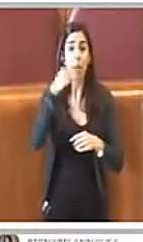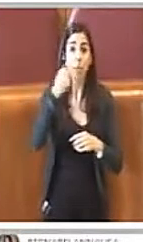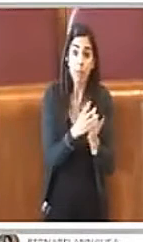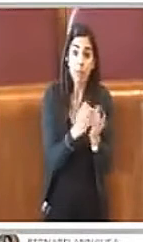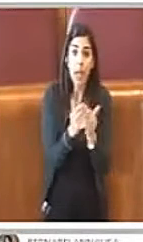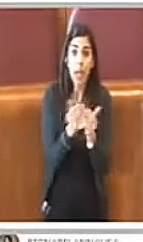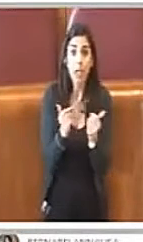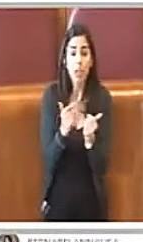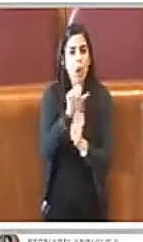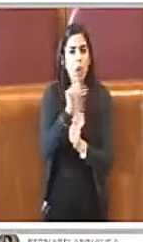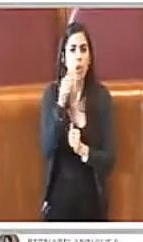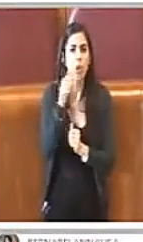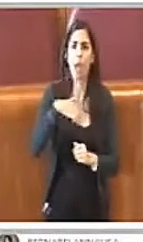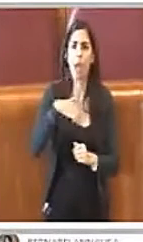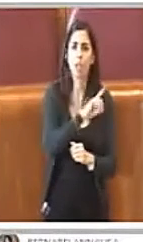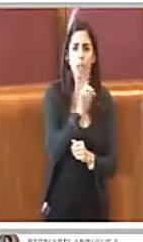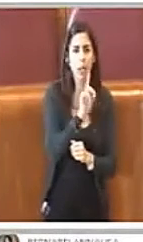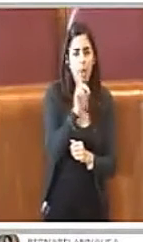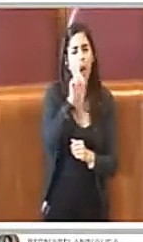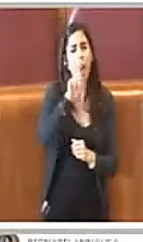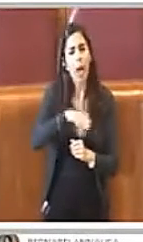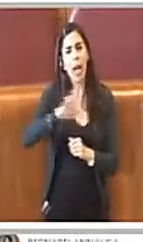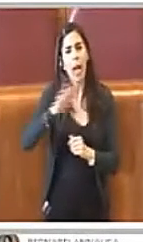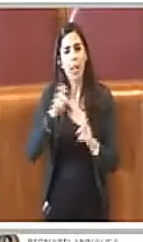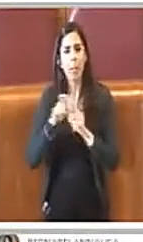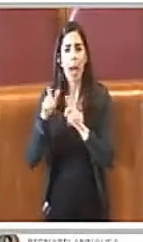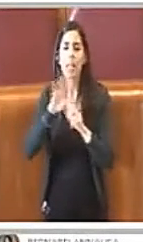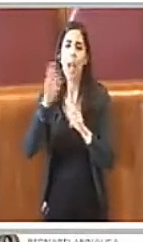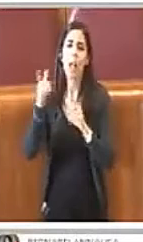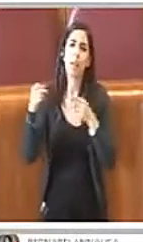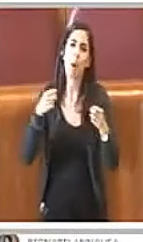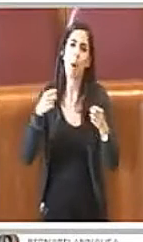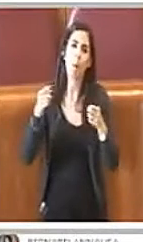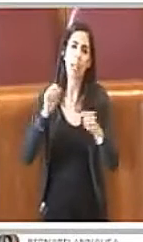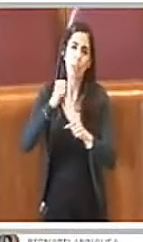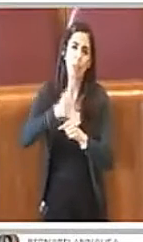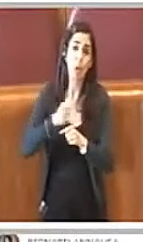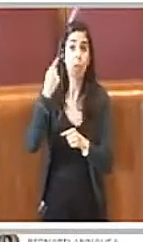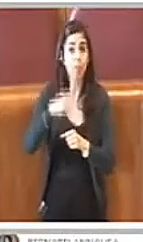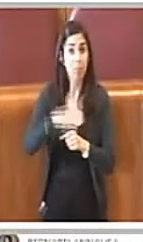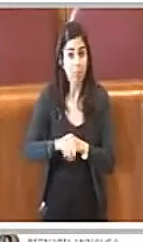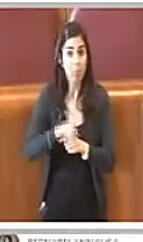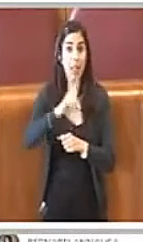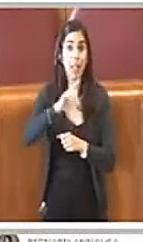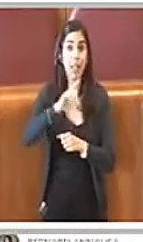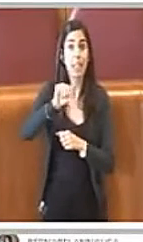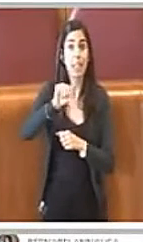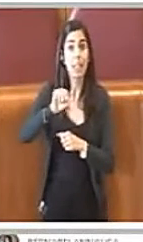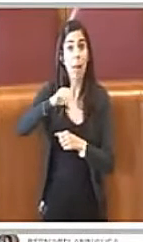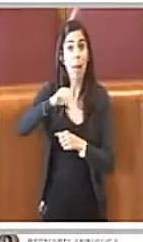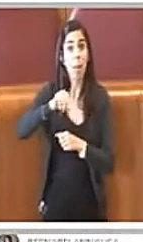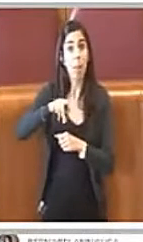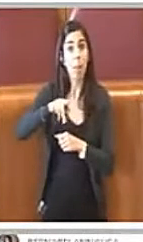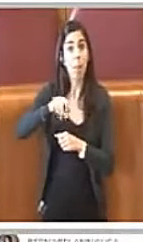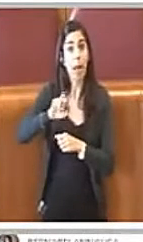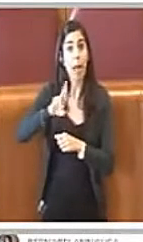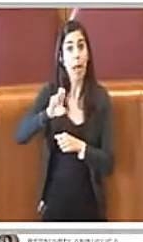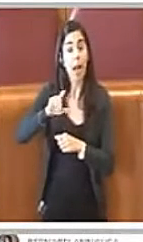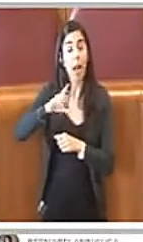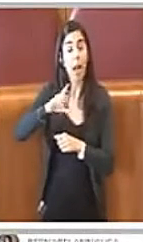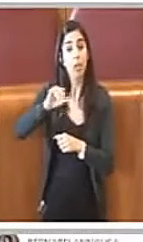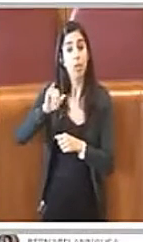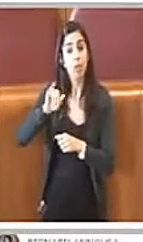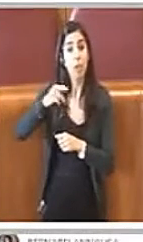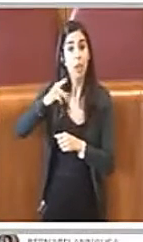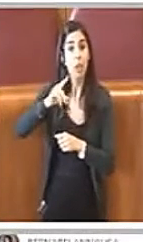ed in altri momenti storici, situazioni per le quali il termine des aparecidos è divenuto un mantello che